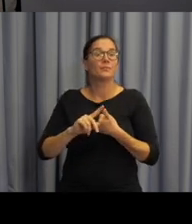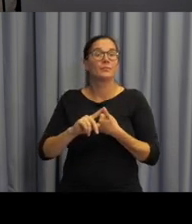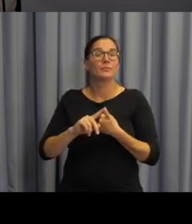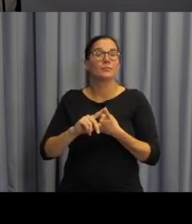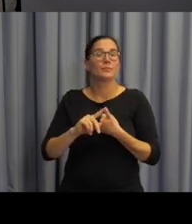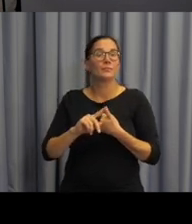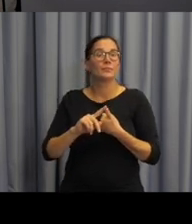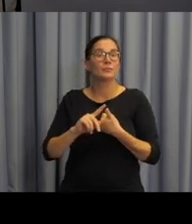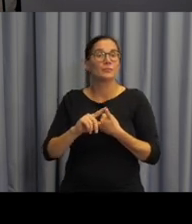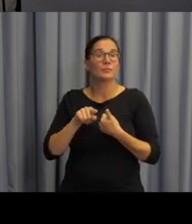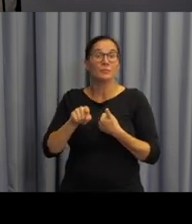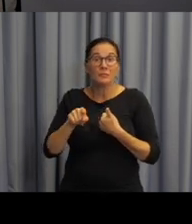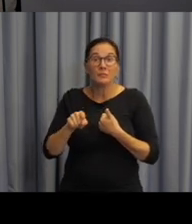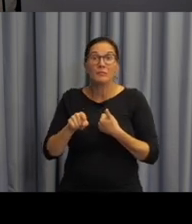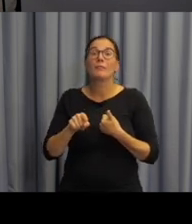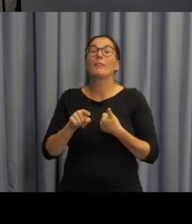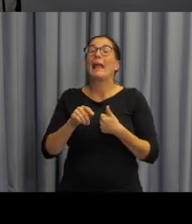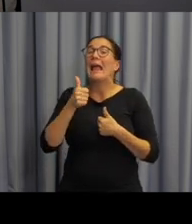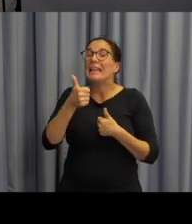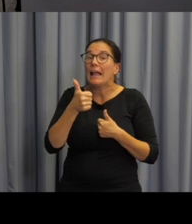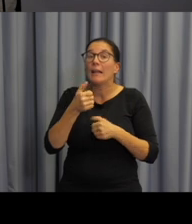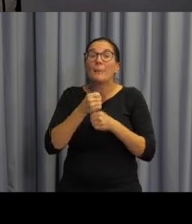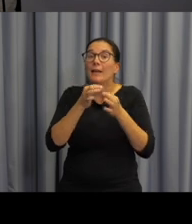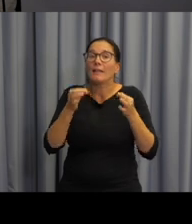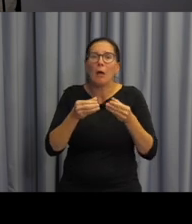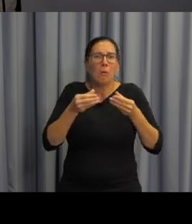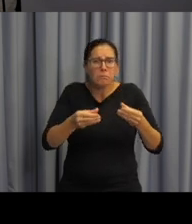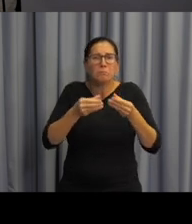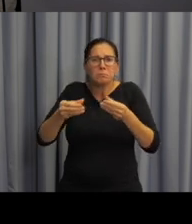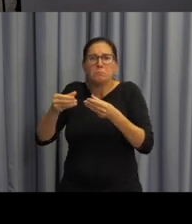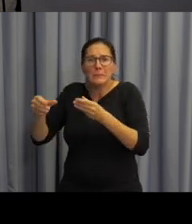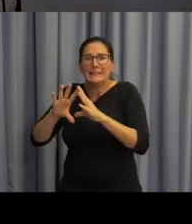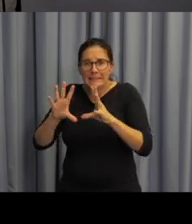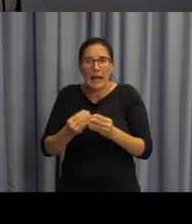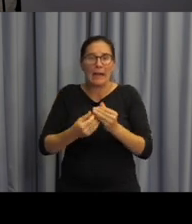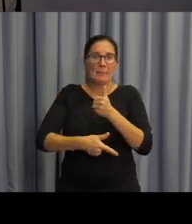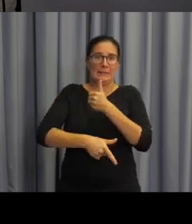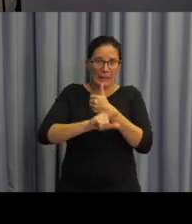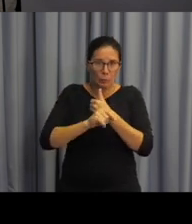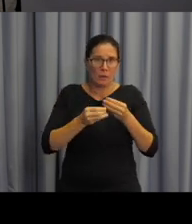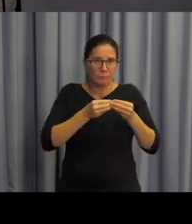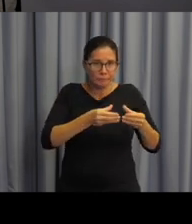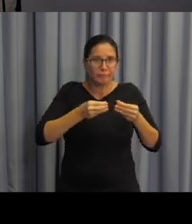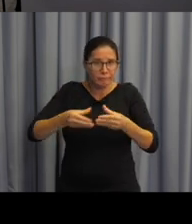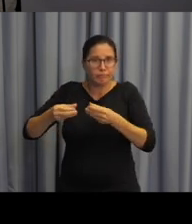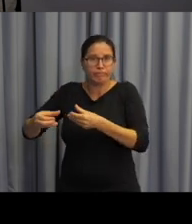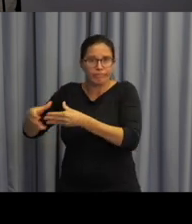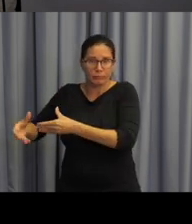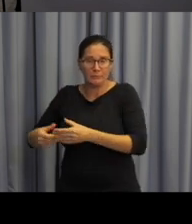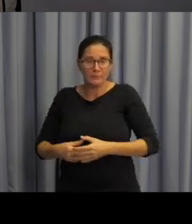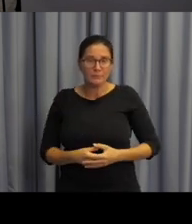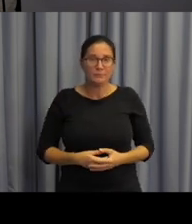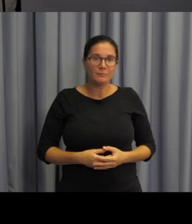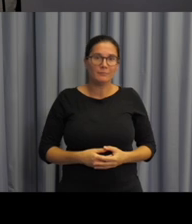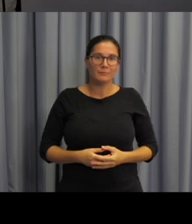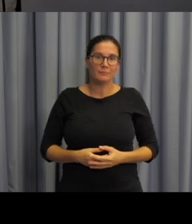důvodů je to, že se jedná opravdu o soubory pracovních listů. Nejsou to jednotlivé pracovní listy, ale soubory pracovních listů.